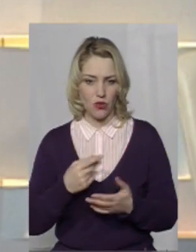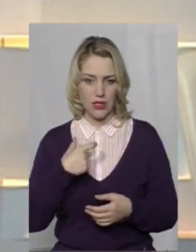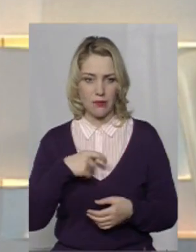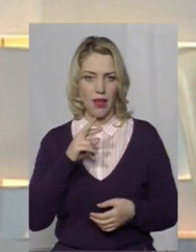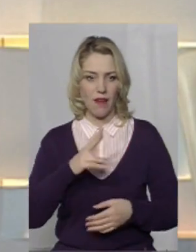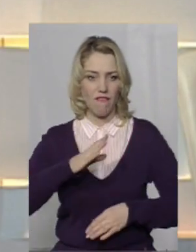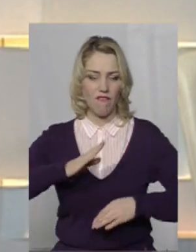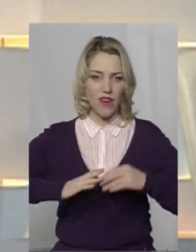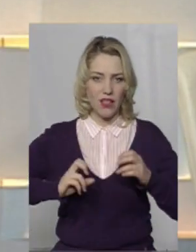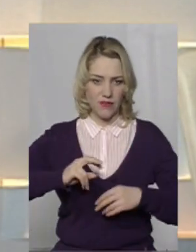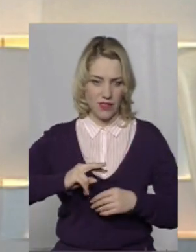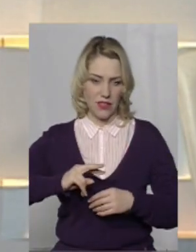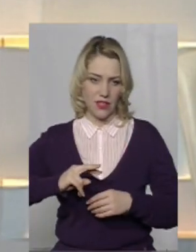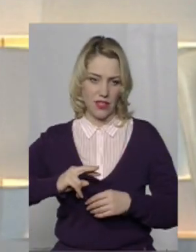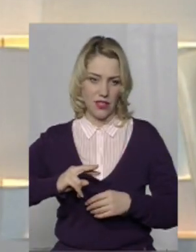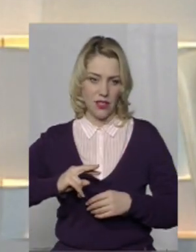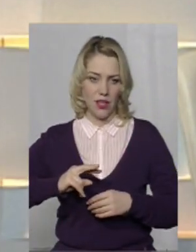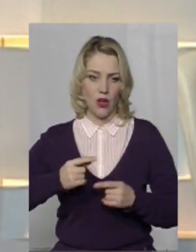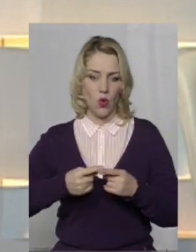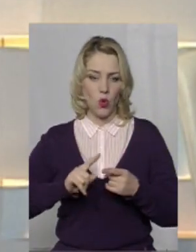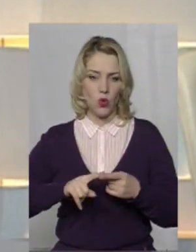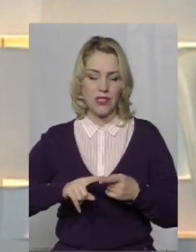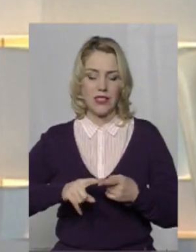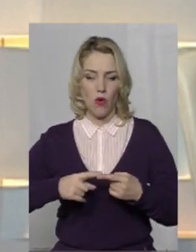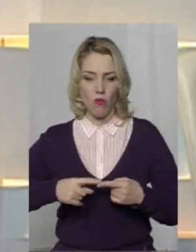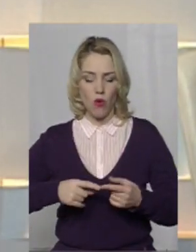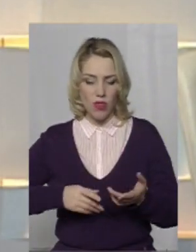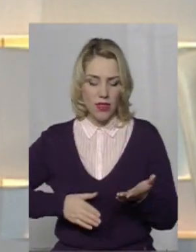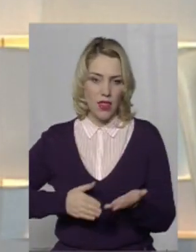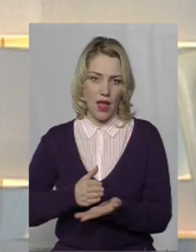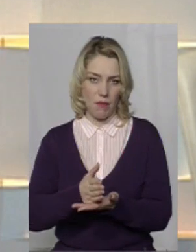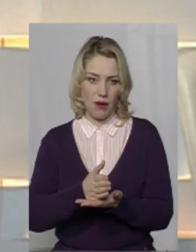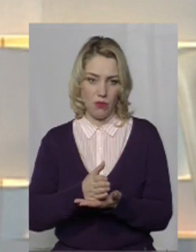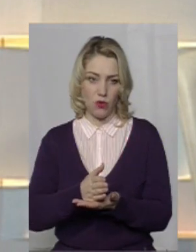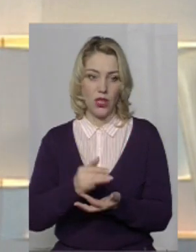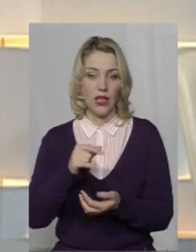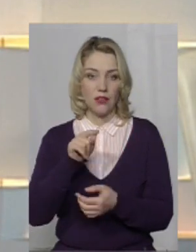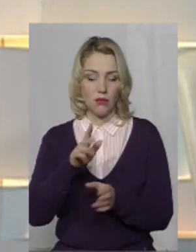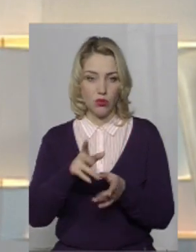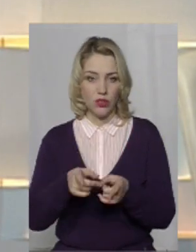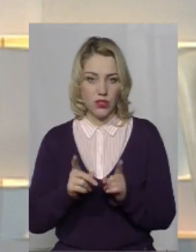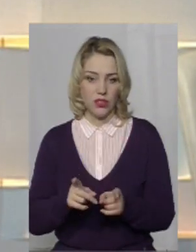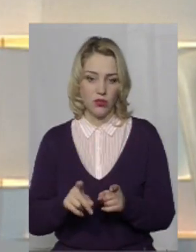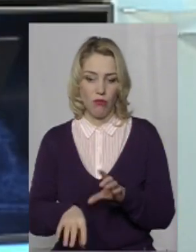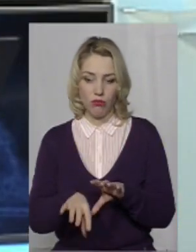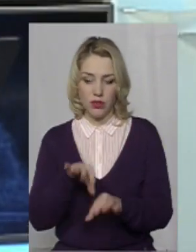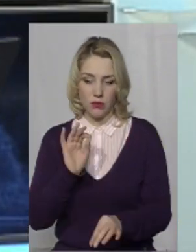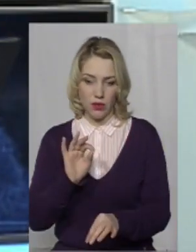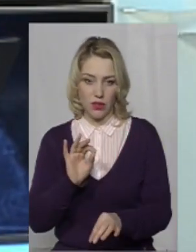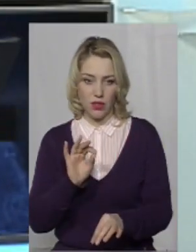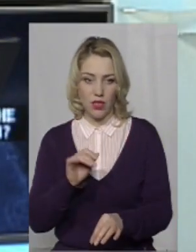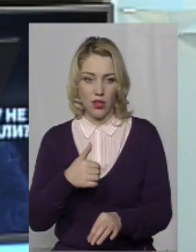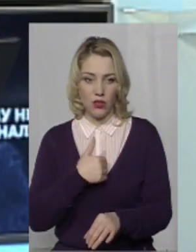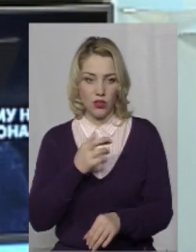саме в цьому напрямку, і там будуть дійсно підібрані, і мені